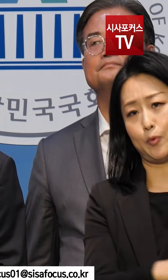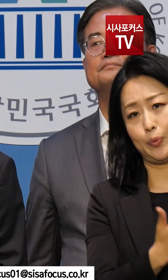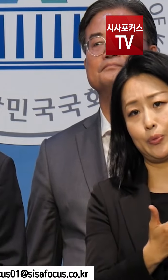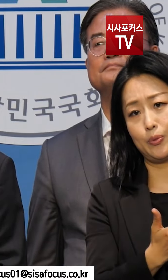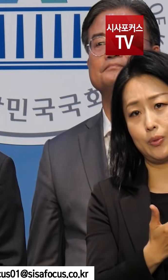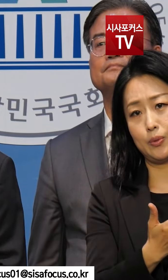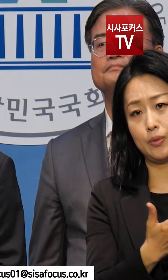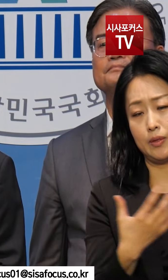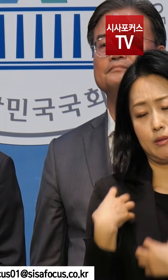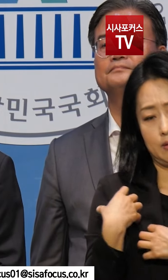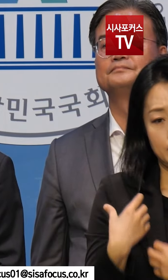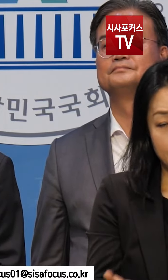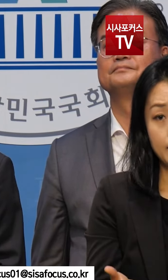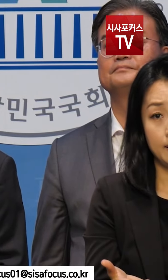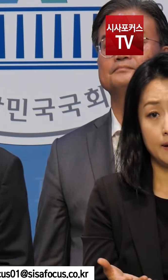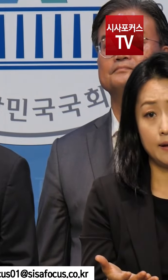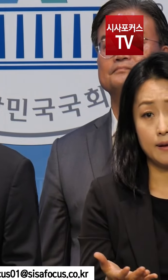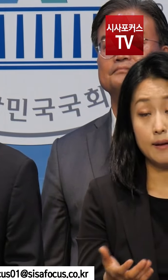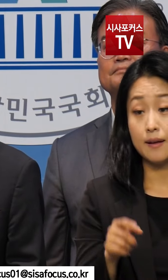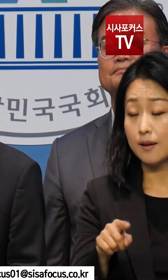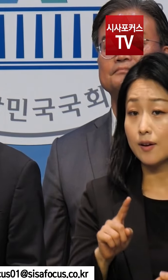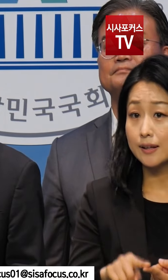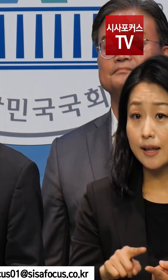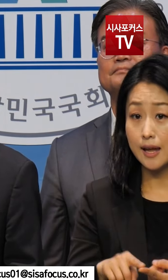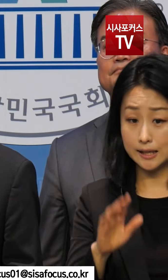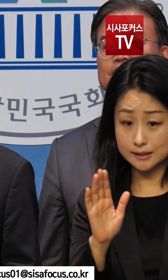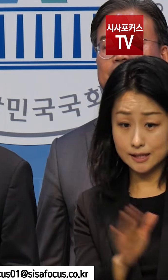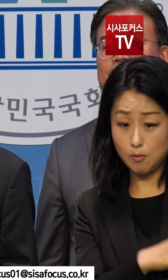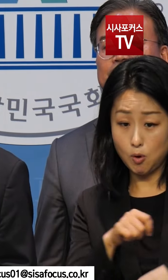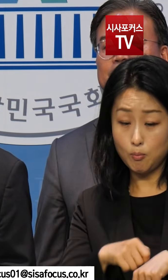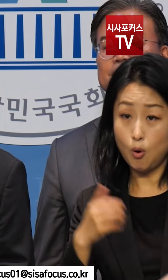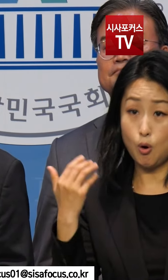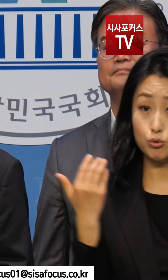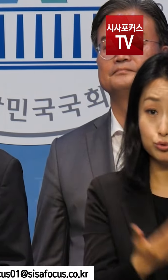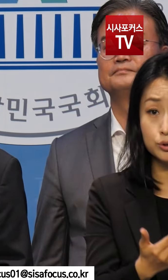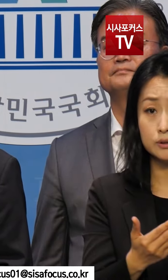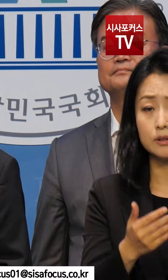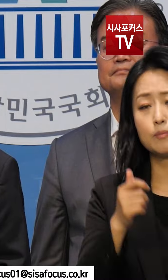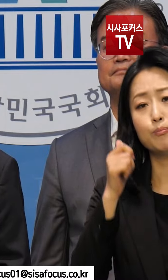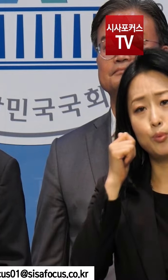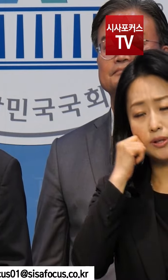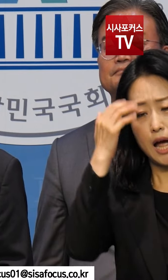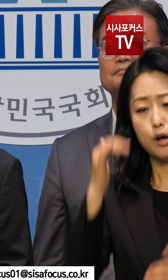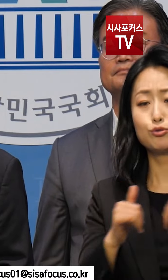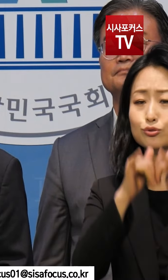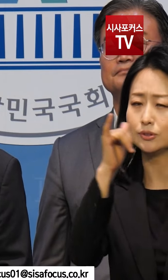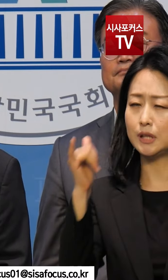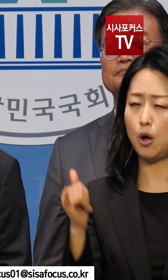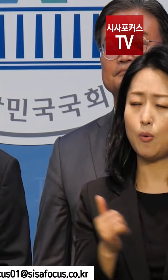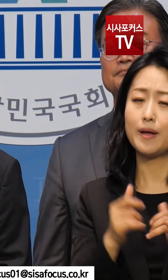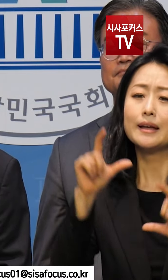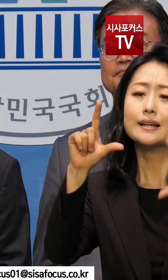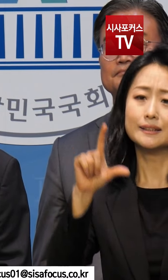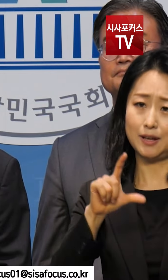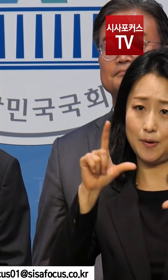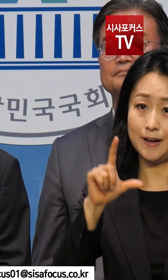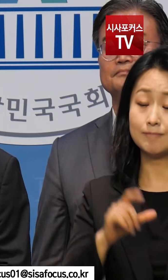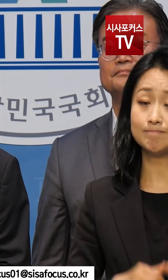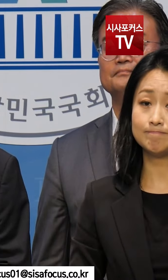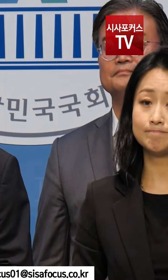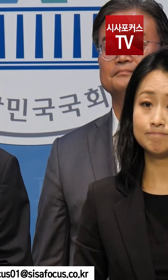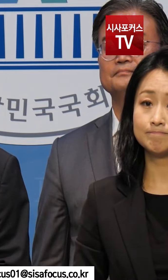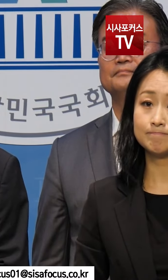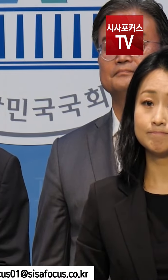무책임한 태도 그리고 이에 대한 책임을 지우지 못하는 한국사회의 현실을 그대로 드러냅니다.